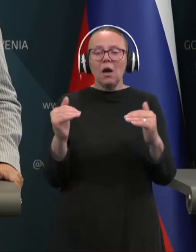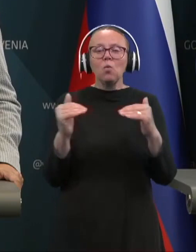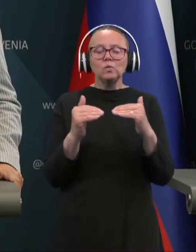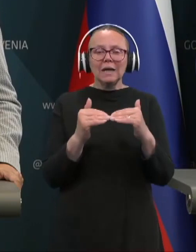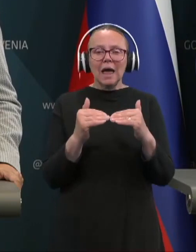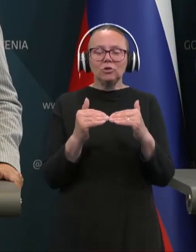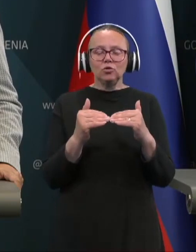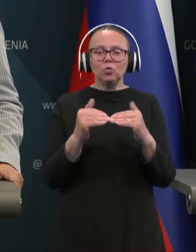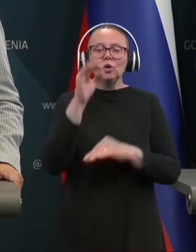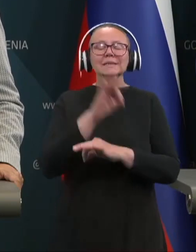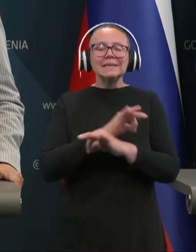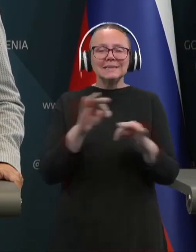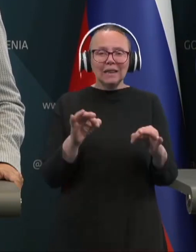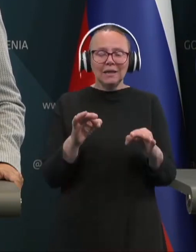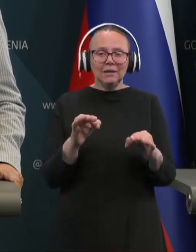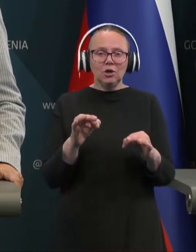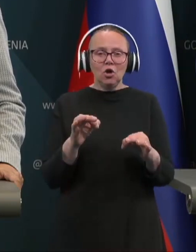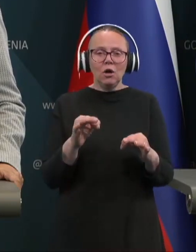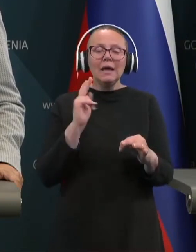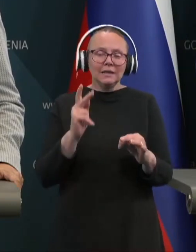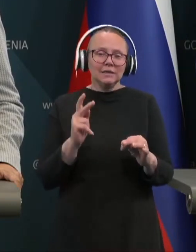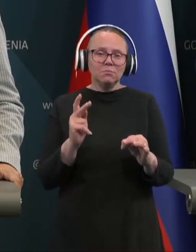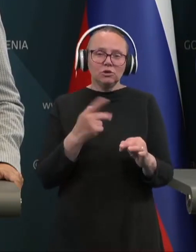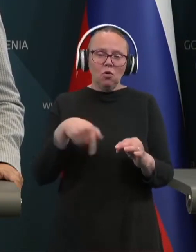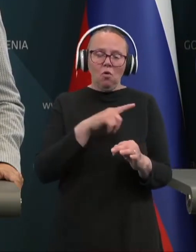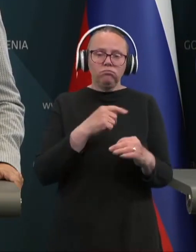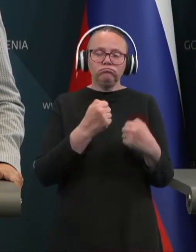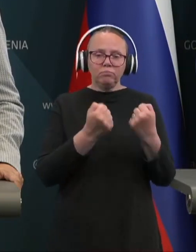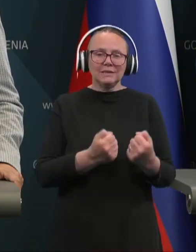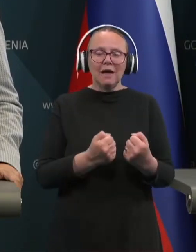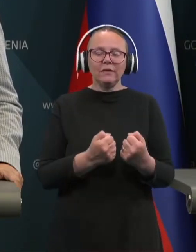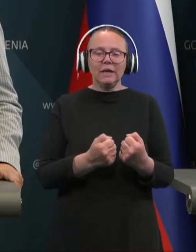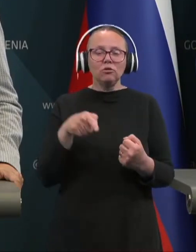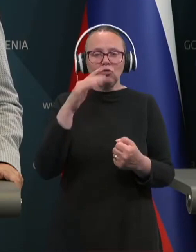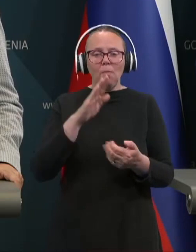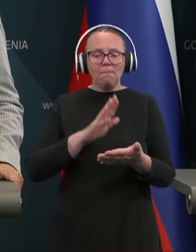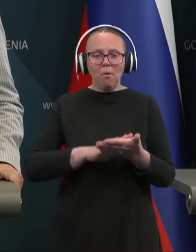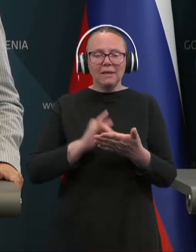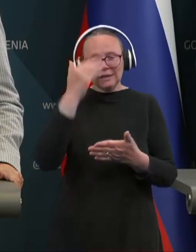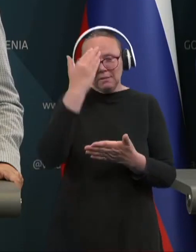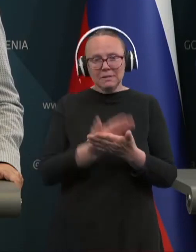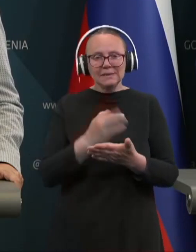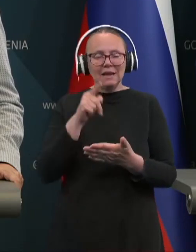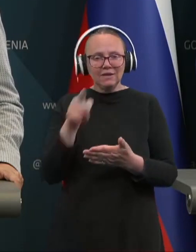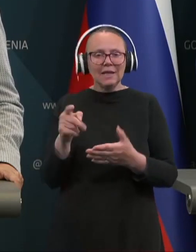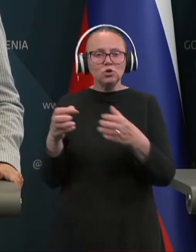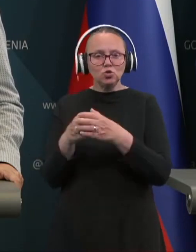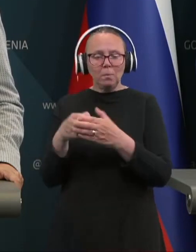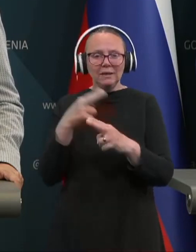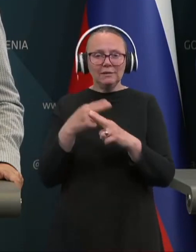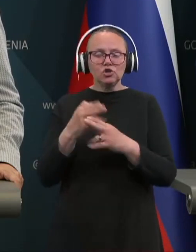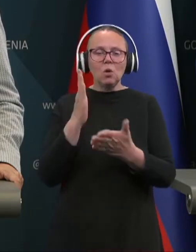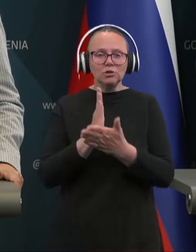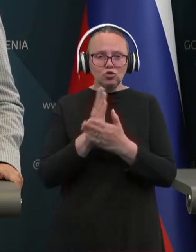z strategijo, ki smo si jo zadali. Pa to pomeni, da bi priznali zdaj v tej skupini držav, ki so to že